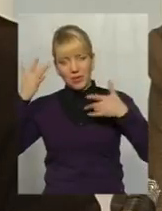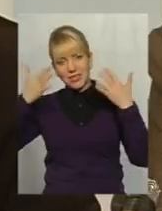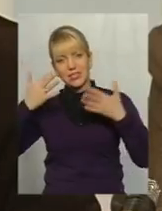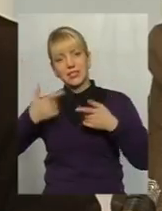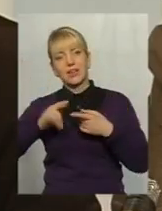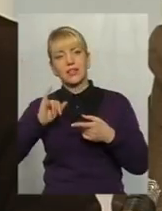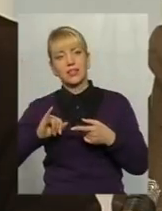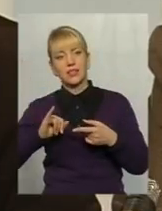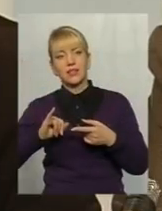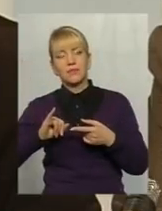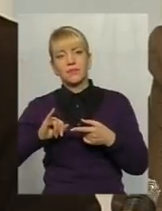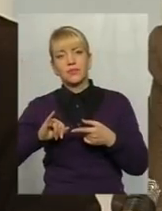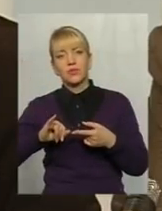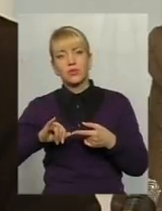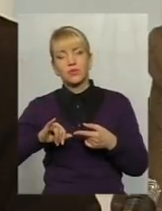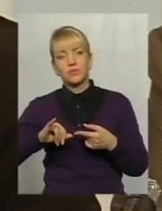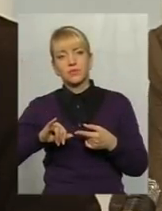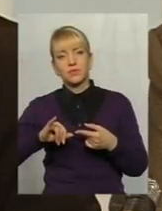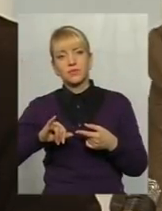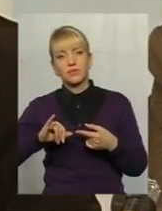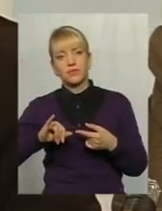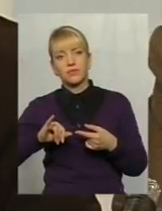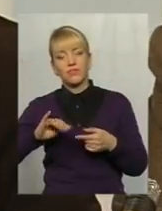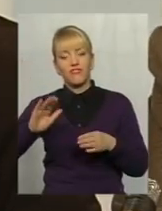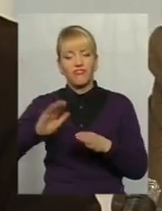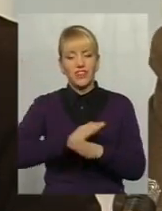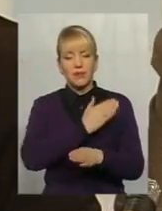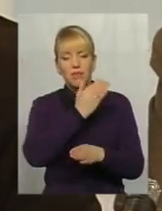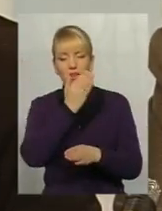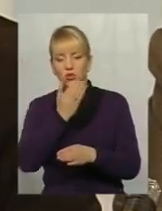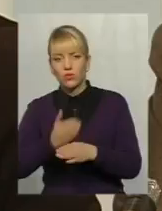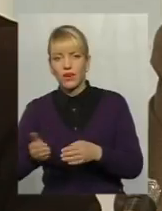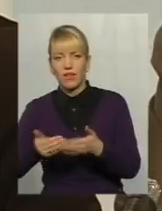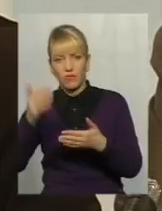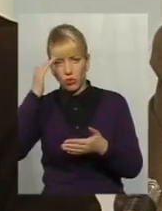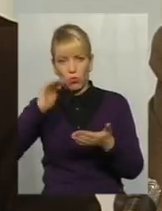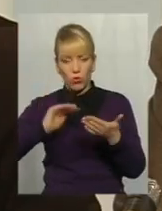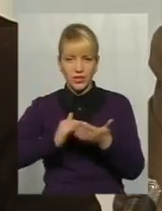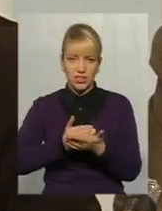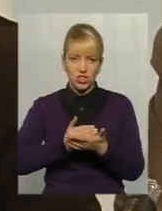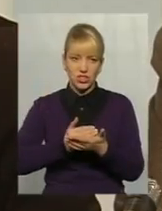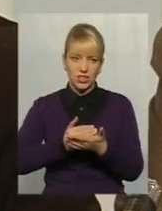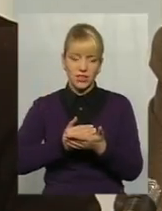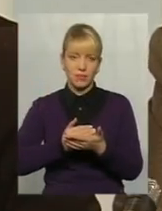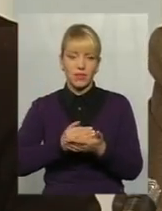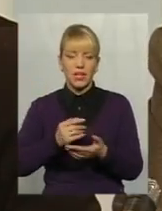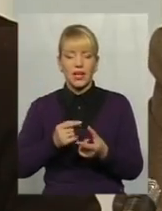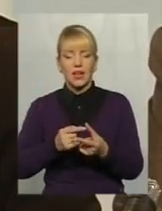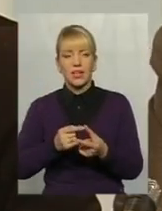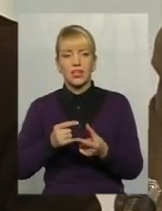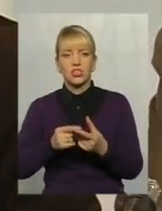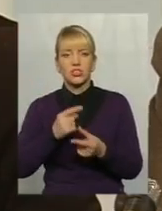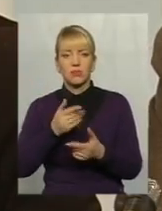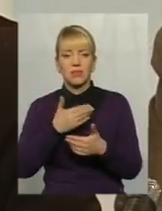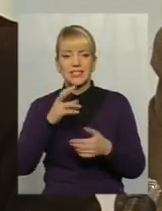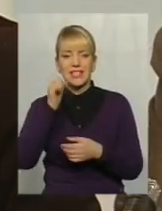цінностей, до відмежування від політичних стереотипів, від ідеології, чи, знову ж таки, ми за